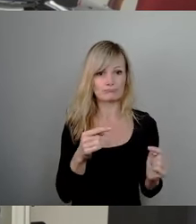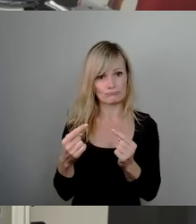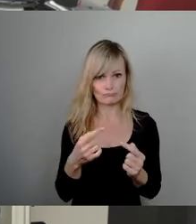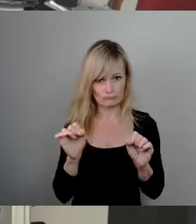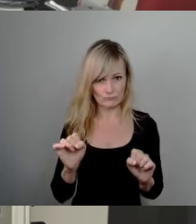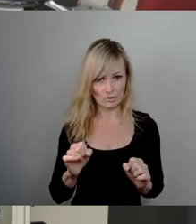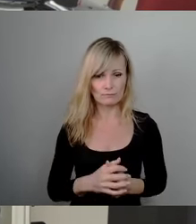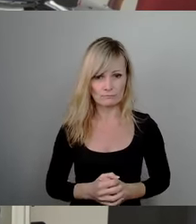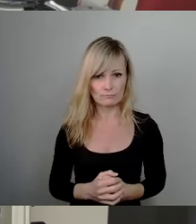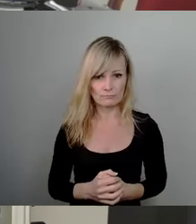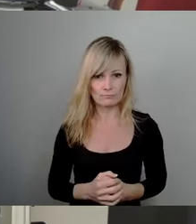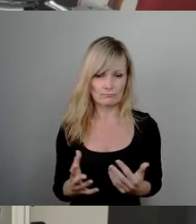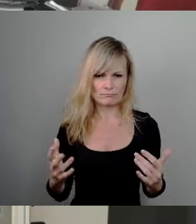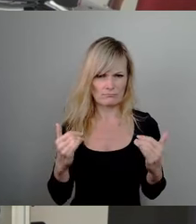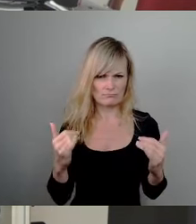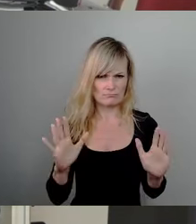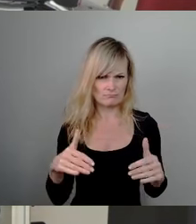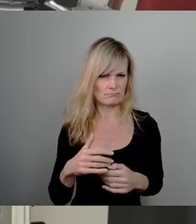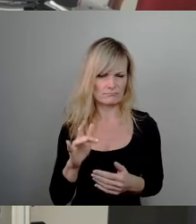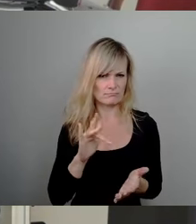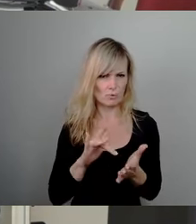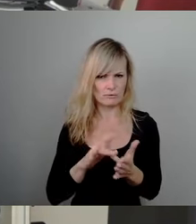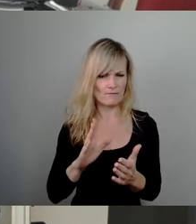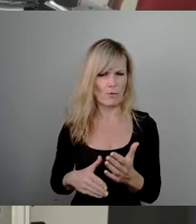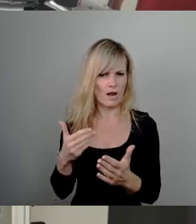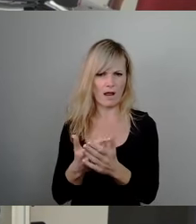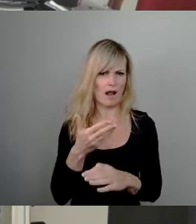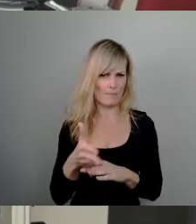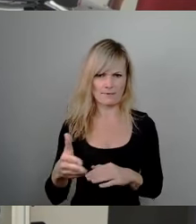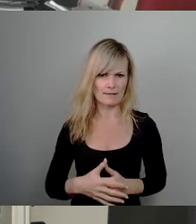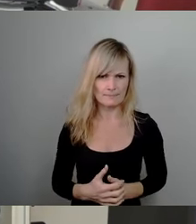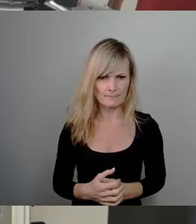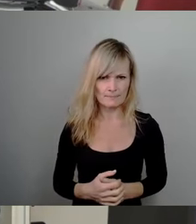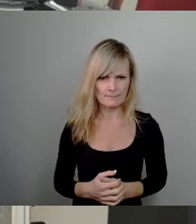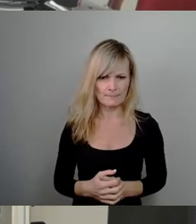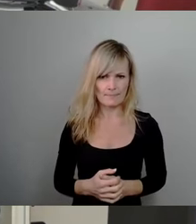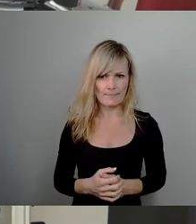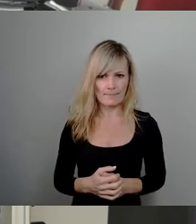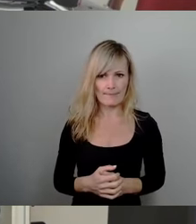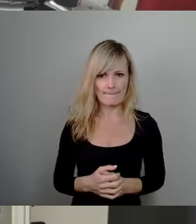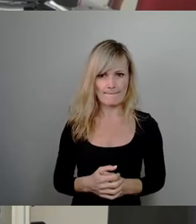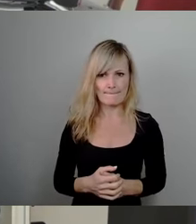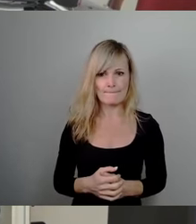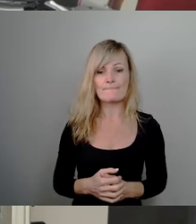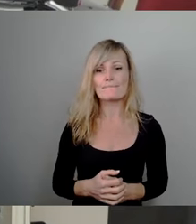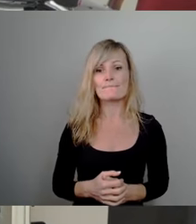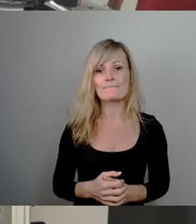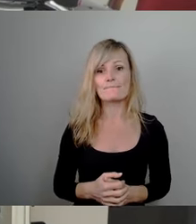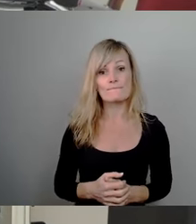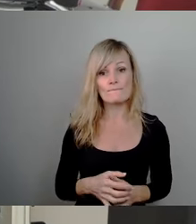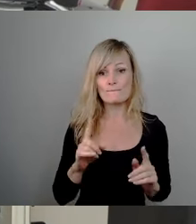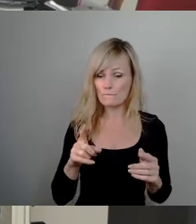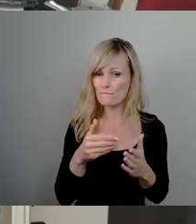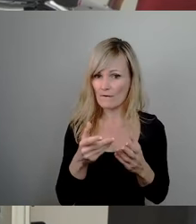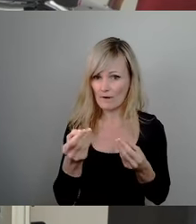Aber das ist jetzt auch kein Grund, die Vorlage abzulehnen. Ansonsten sollte es wirklich weitergehen. Und die Menschen sollten